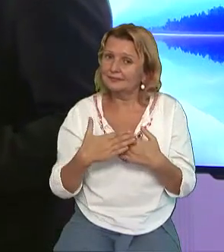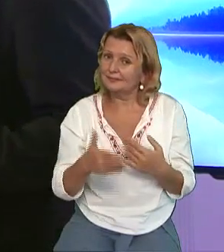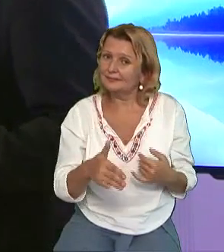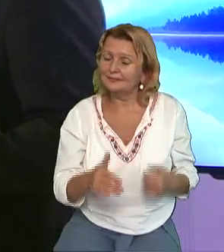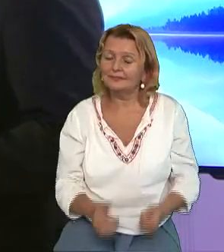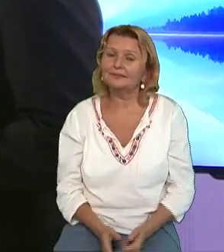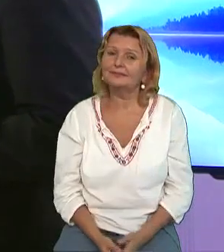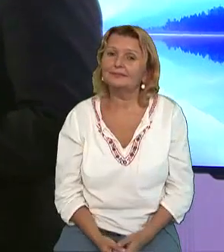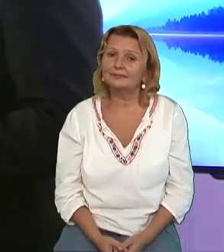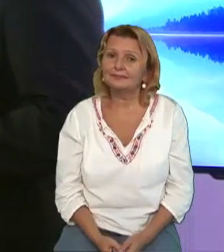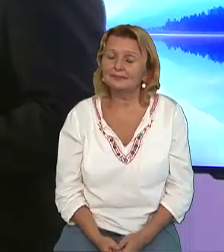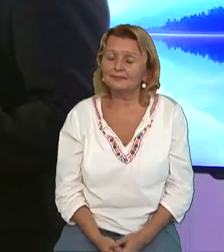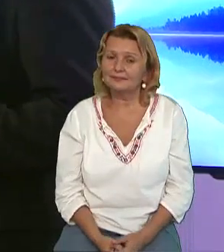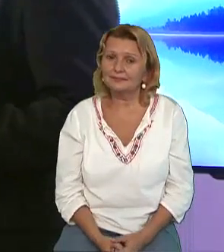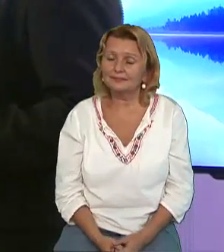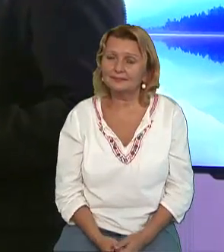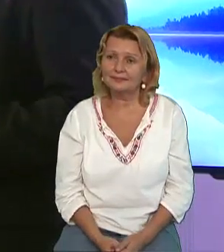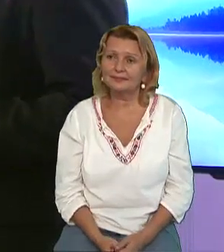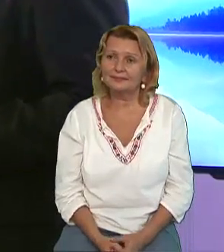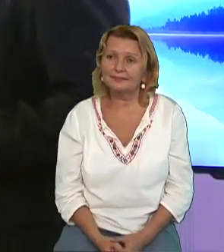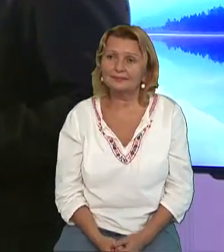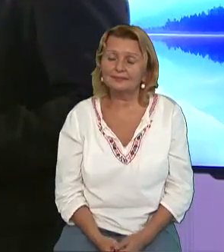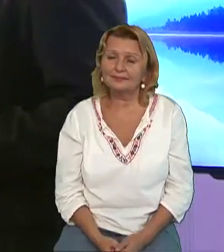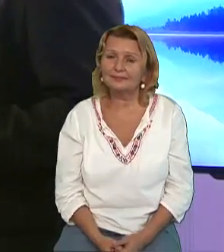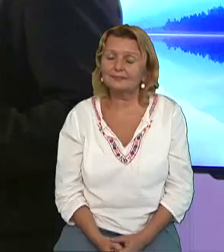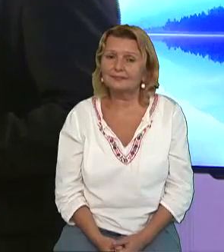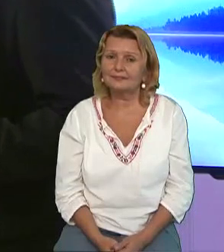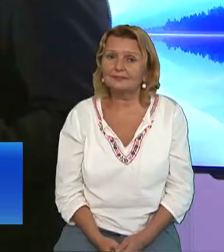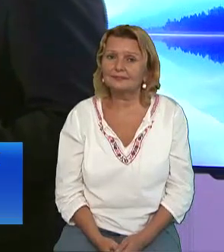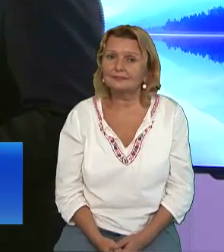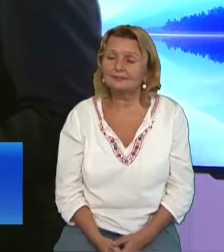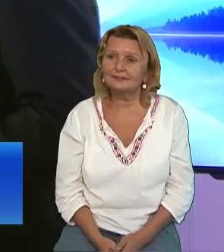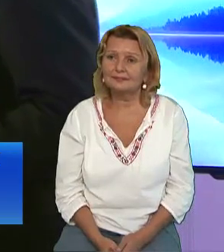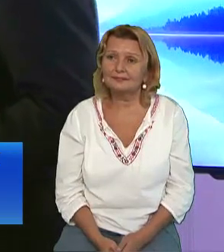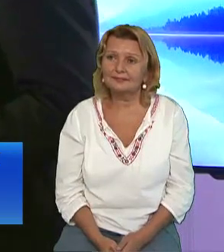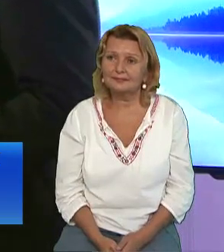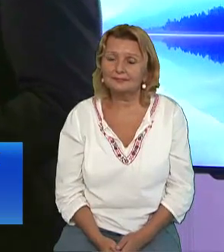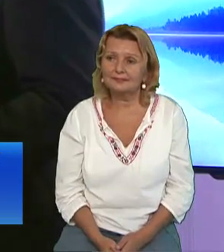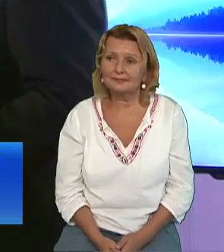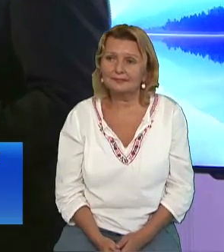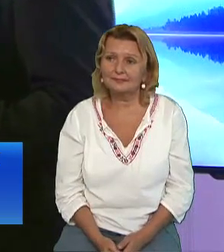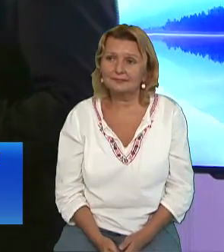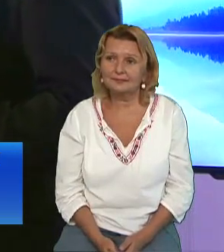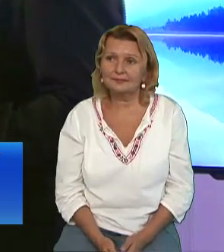Fecioară așteptarea în curând se va sfârși